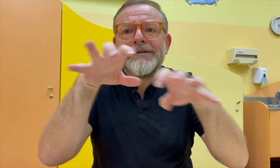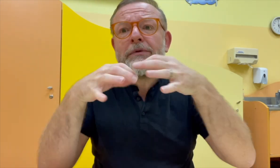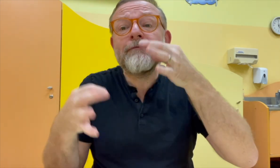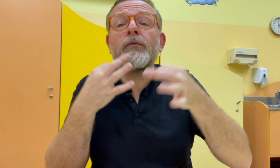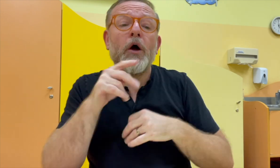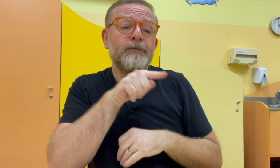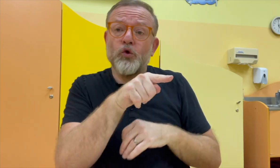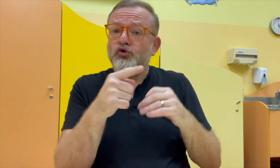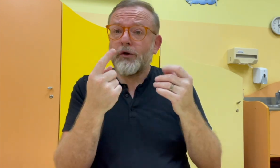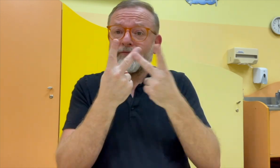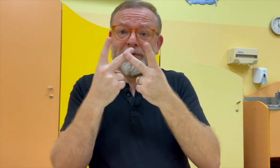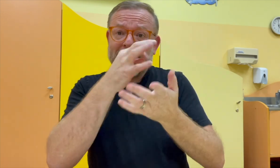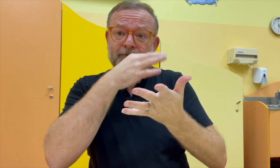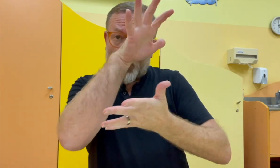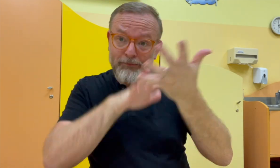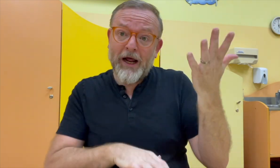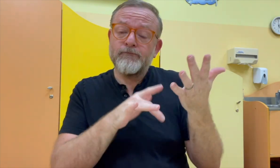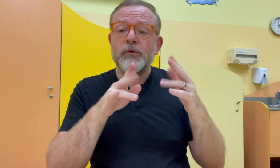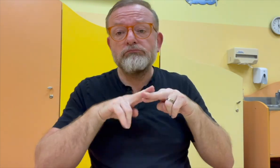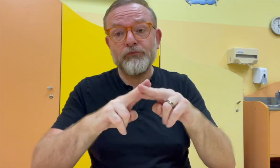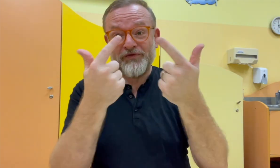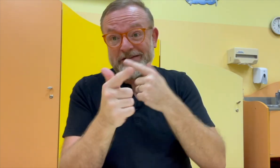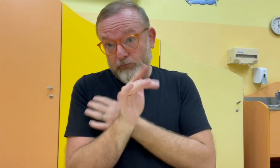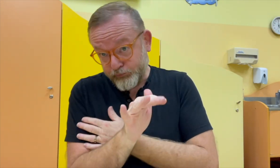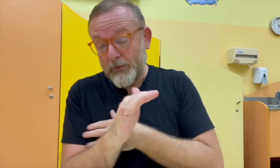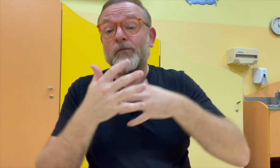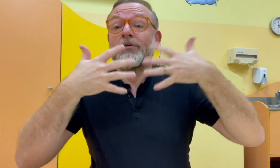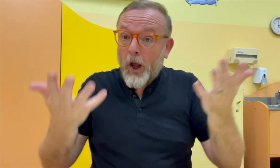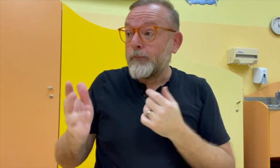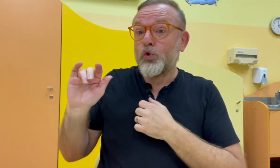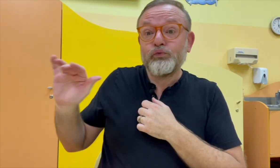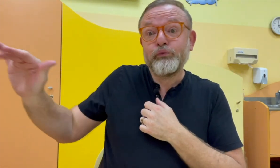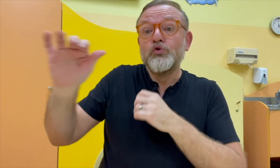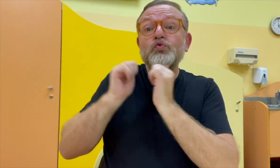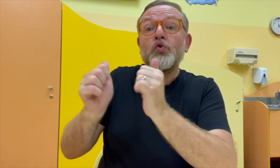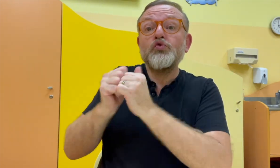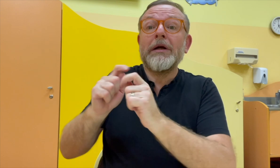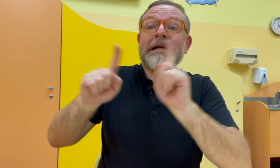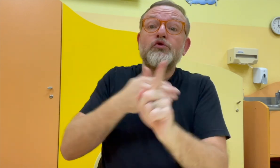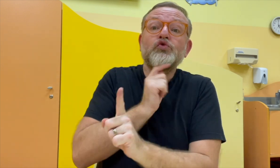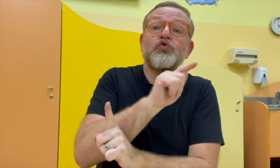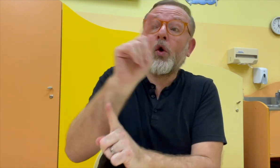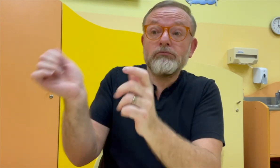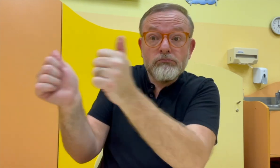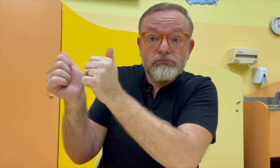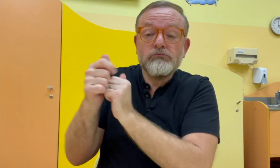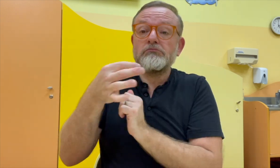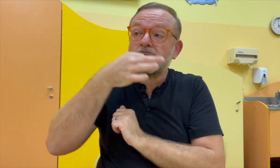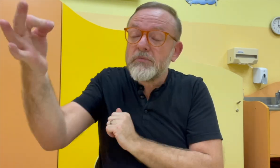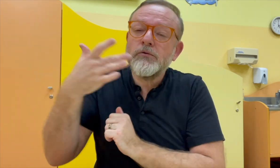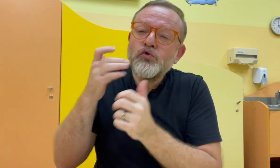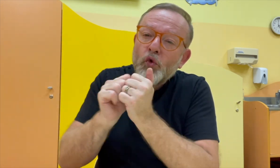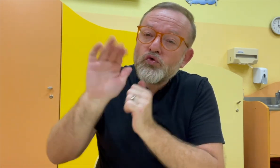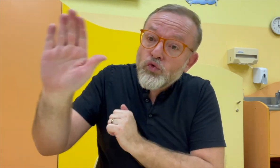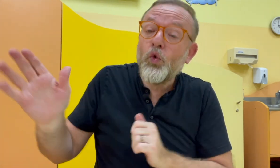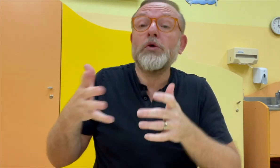tak aby to pro ně byla třeba motivace. Můžete si určitě přečíst metody KIN, podívat se na webové stránky, zeptat se kolegů, kteří